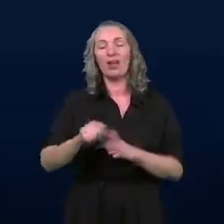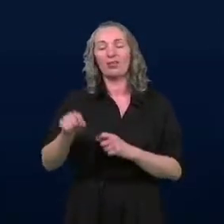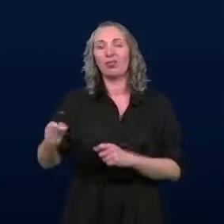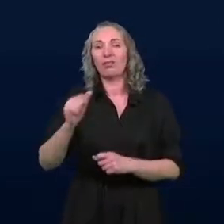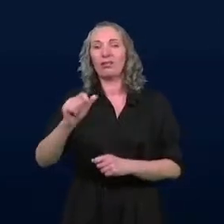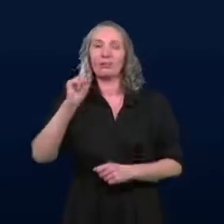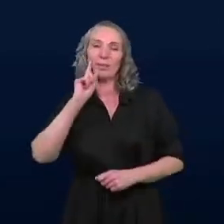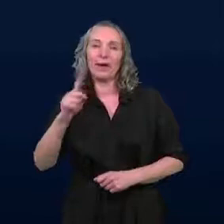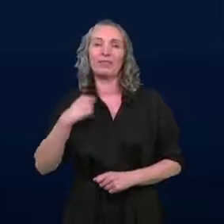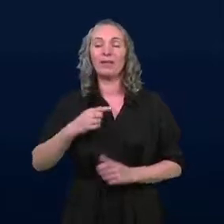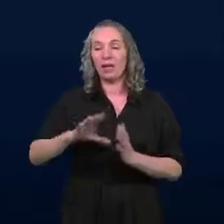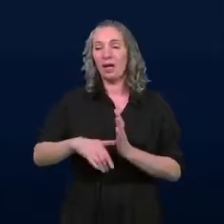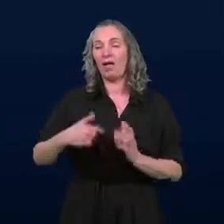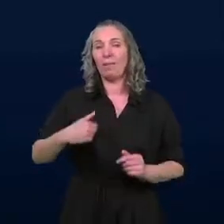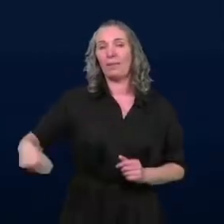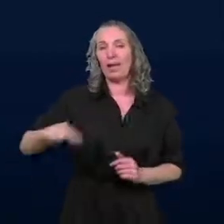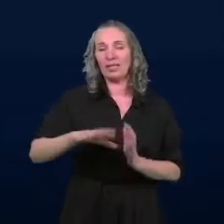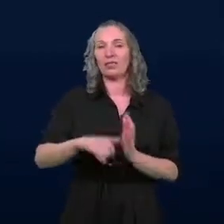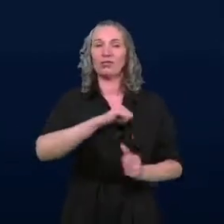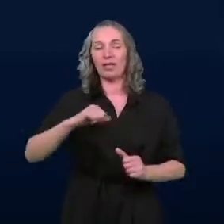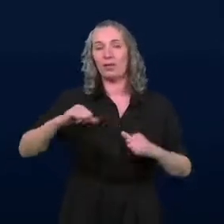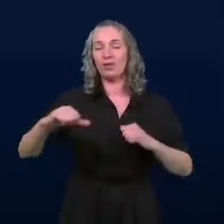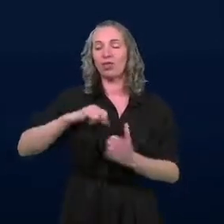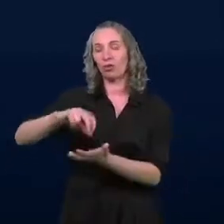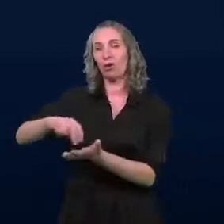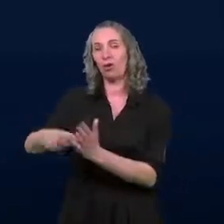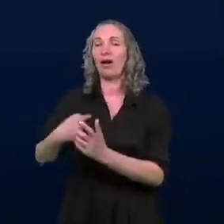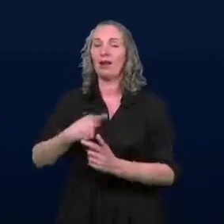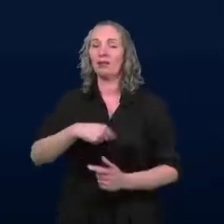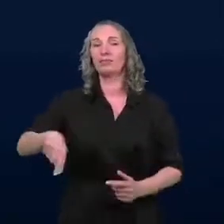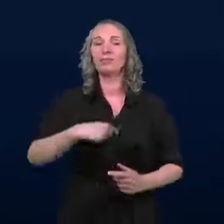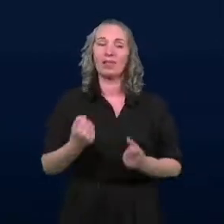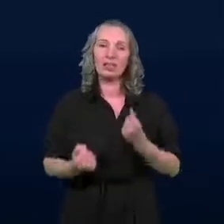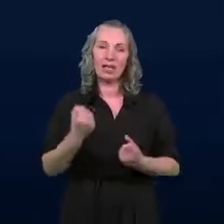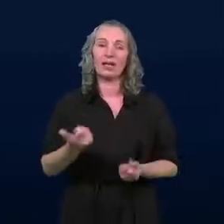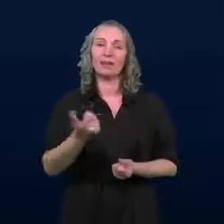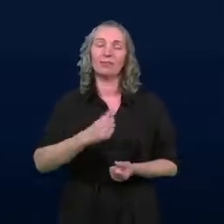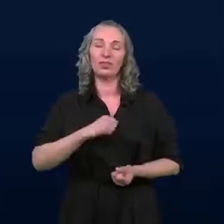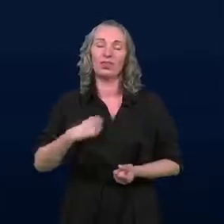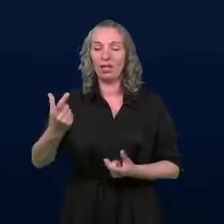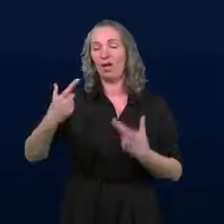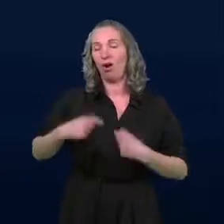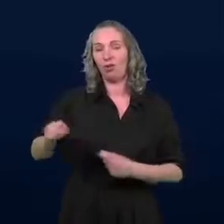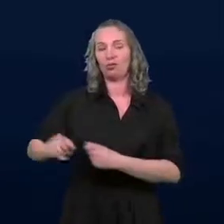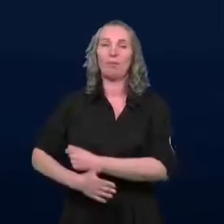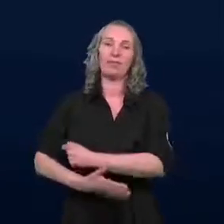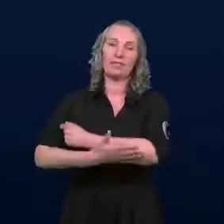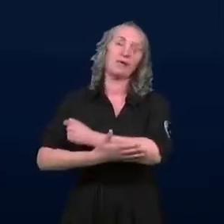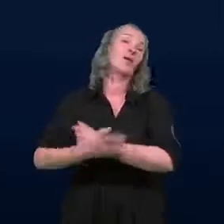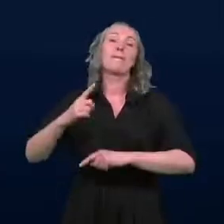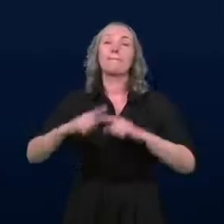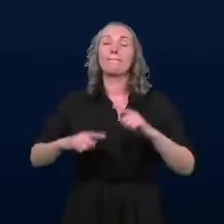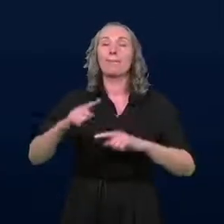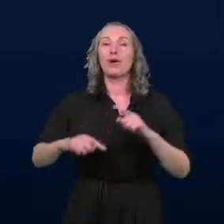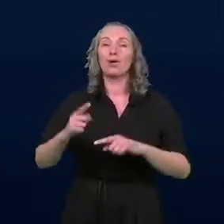miasto, jako samorząd lokalny, także staramy się tutaj te osoby wspierać. Polityka